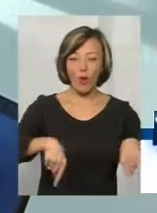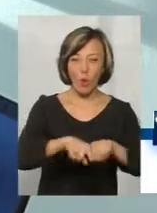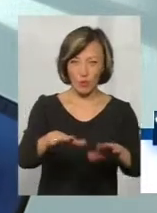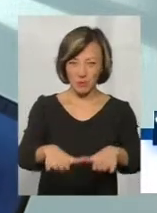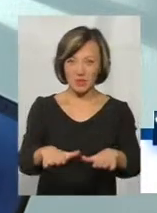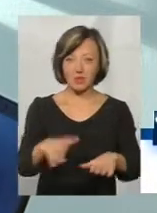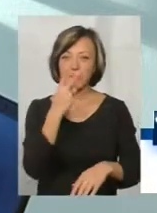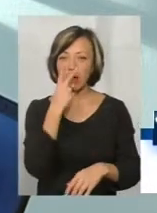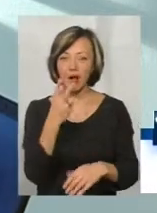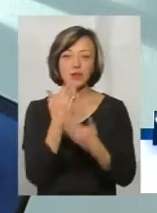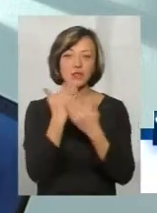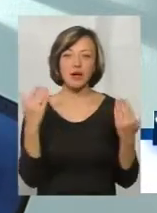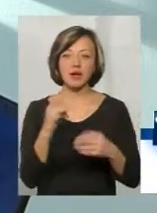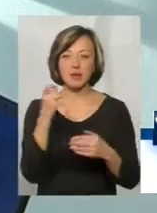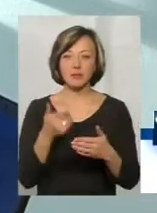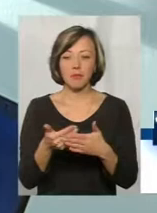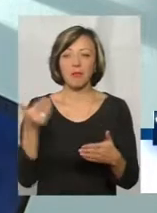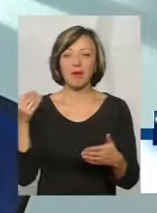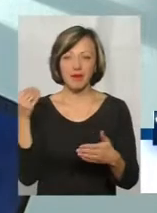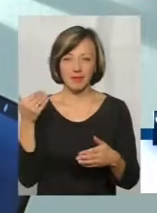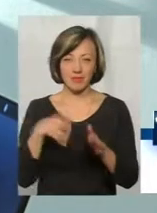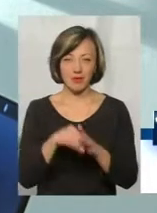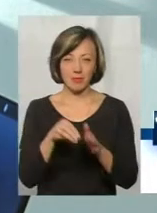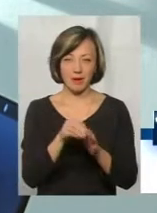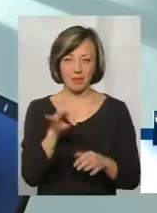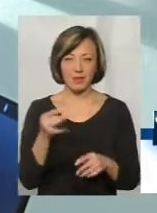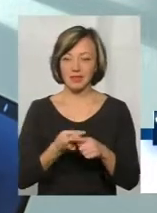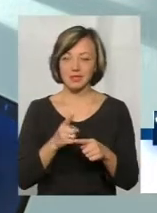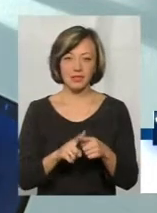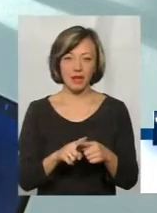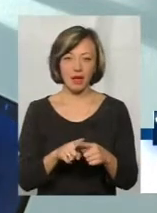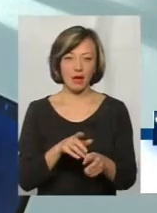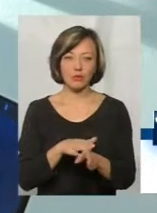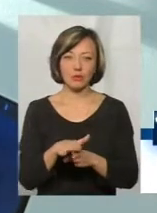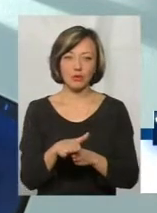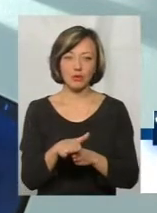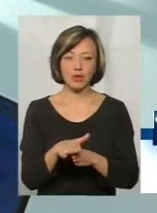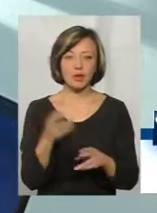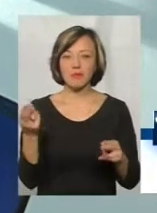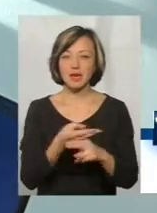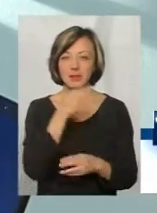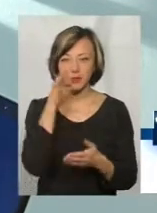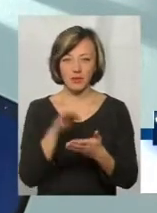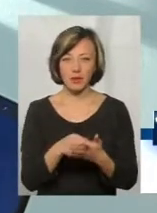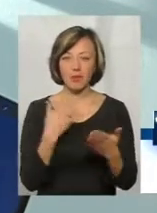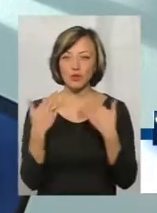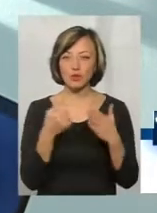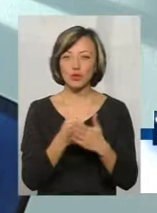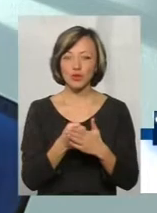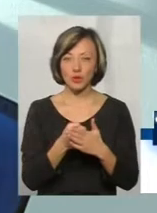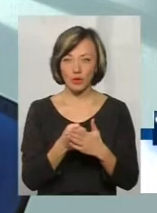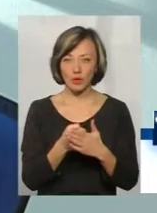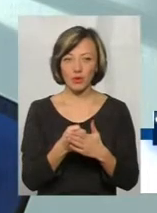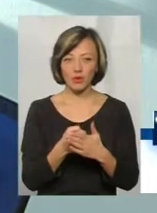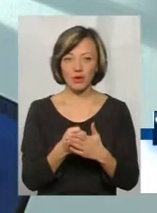бачили вистаннє перед попередніми виборами. Тобто це абсолютно безвідповідальність по відношенню до ключового